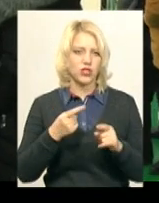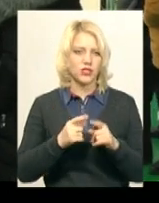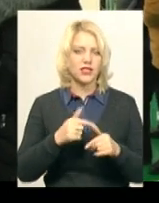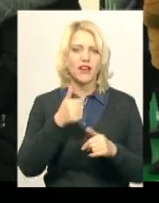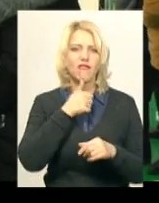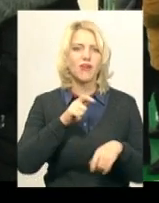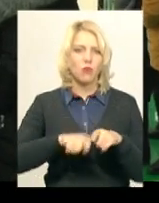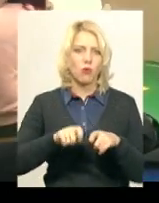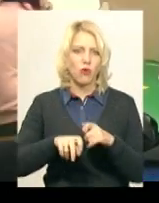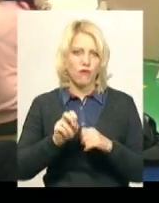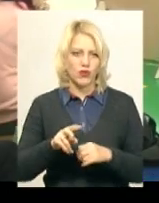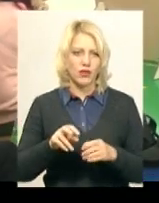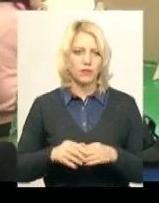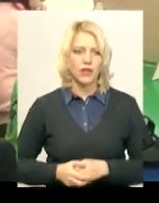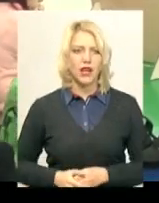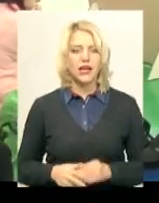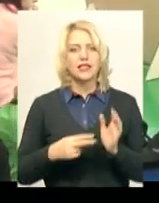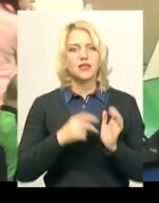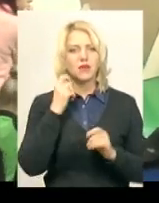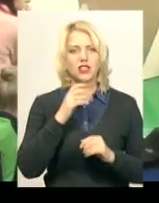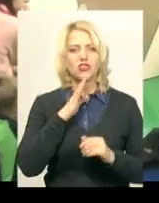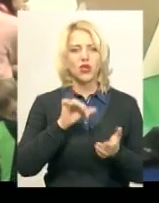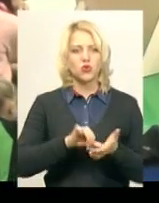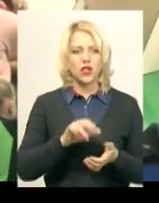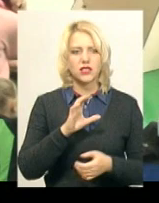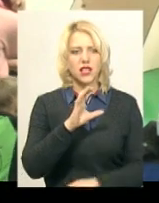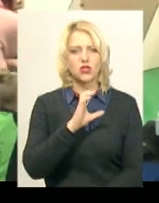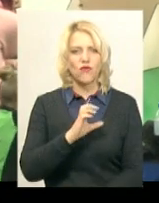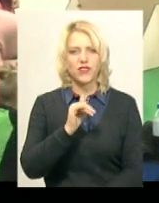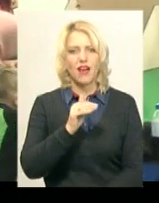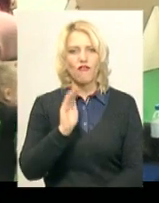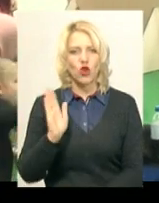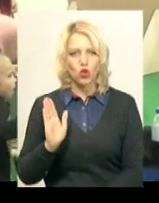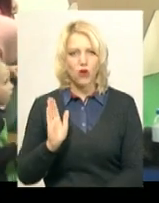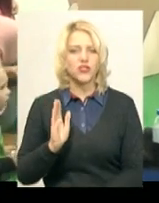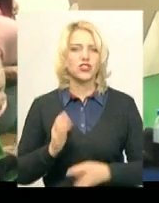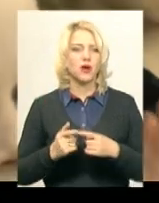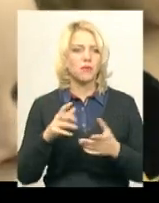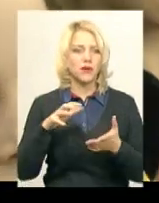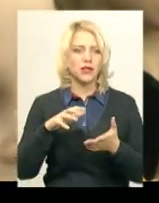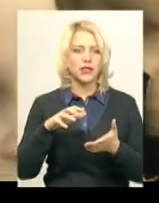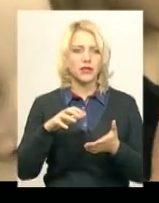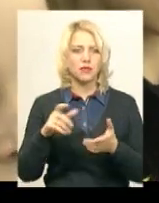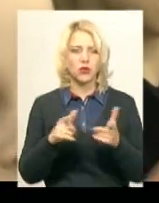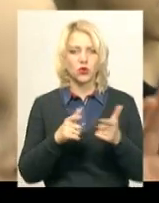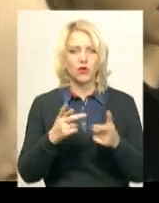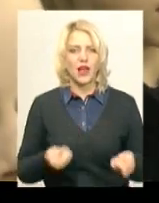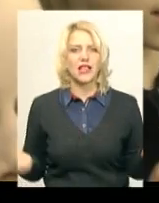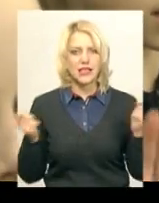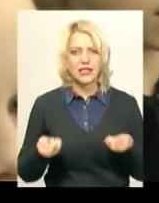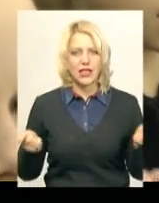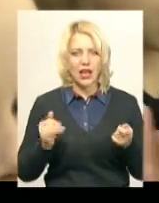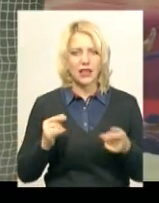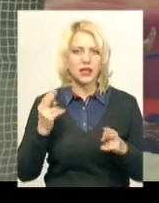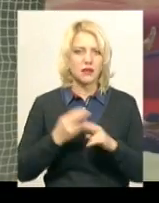насправді». Семирічна учасниця з Хмельницького Софія Войтович на змагання підготувала два номери – із какалкою та без предмета.